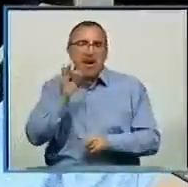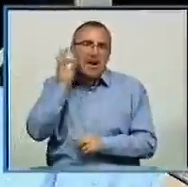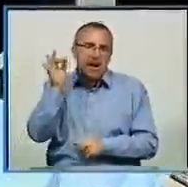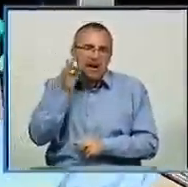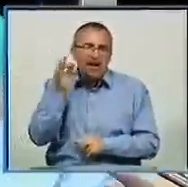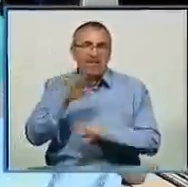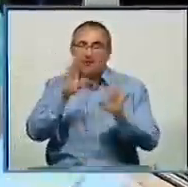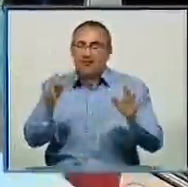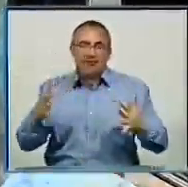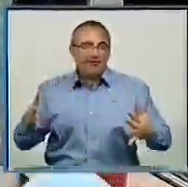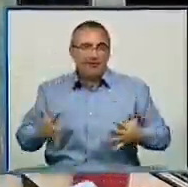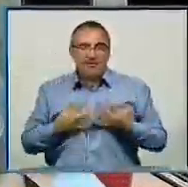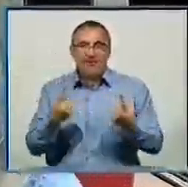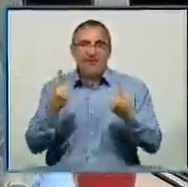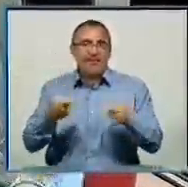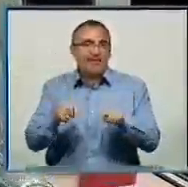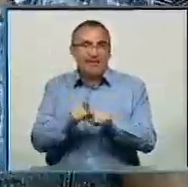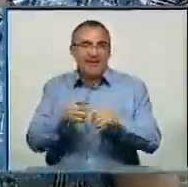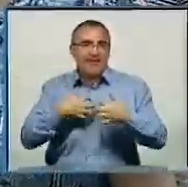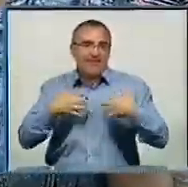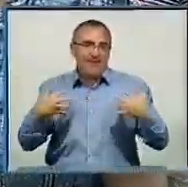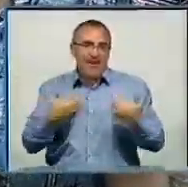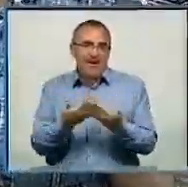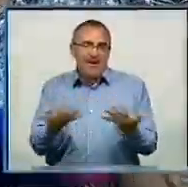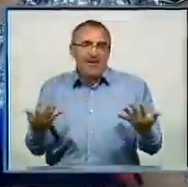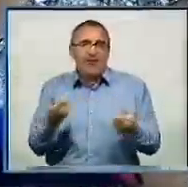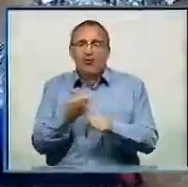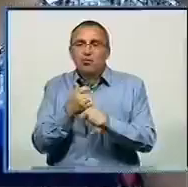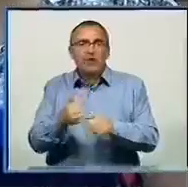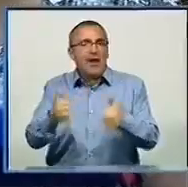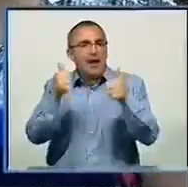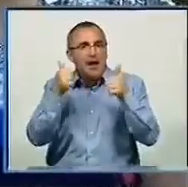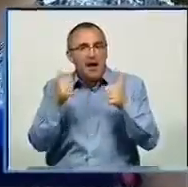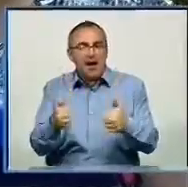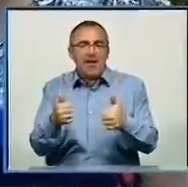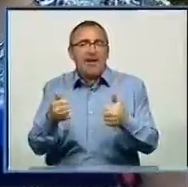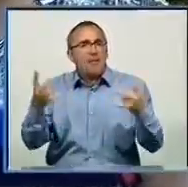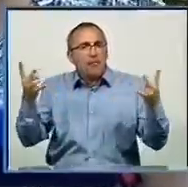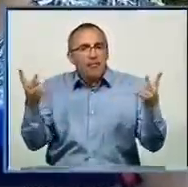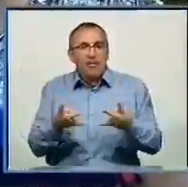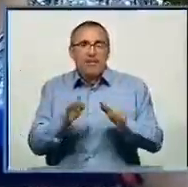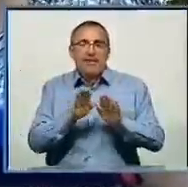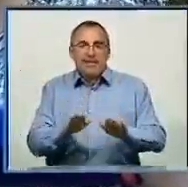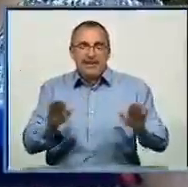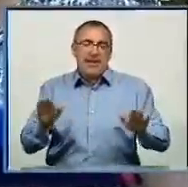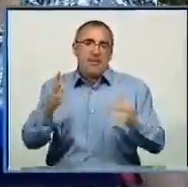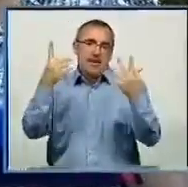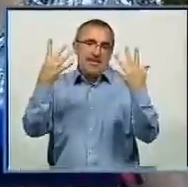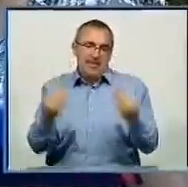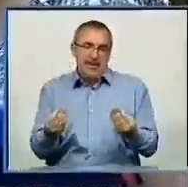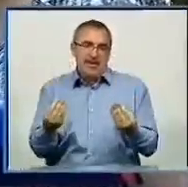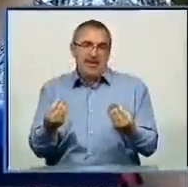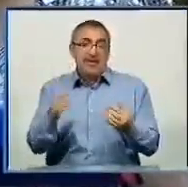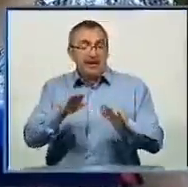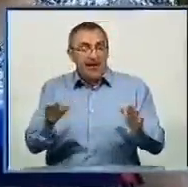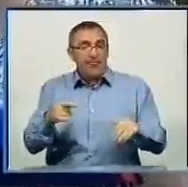Вони дуже захватять великому від таких тваринок. Це дуже гарний, дуже потрібний дітям день, тому що в цей день вони